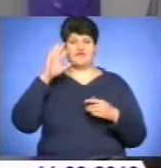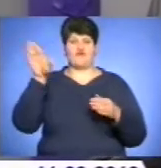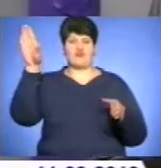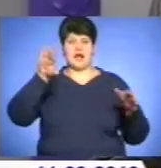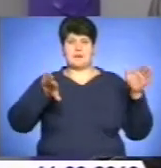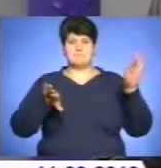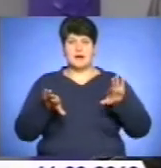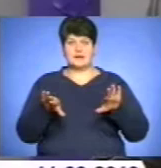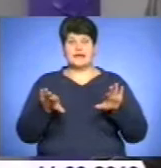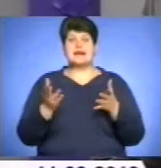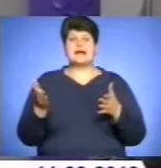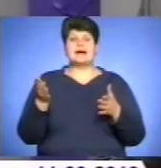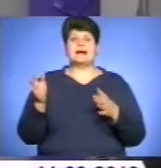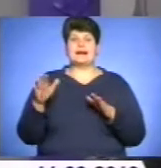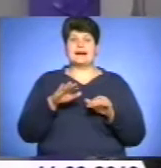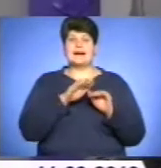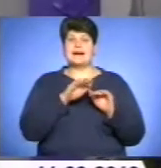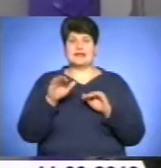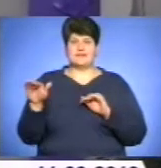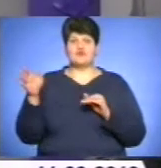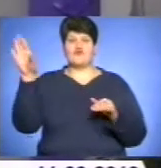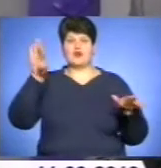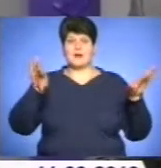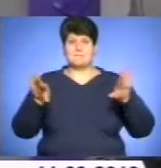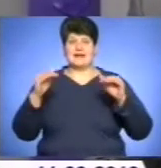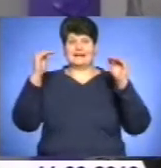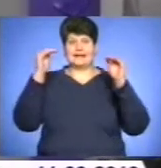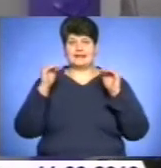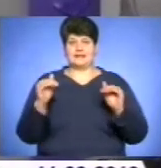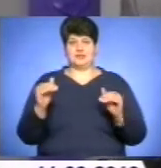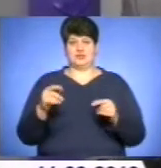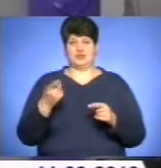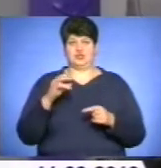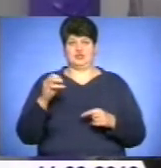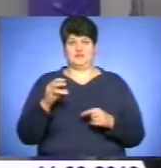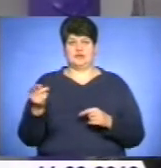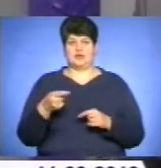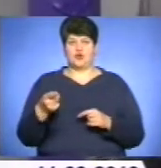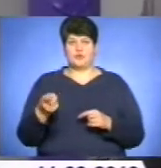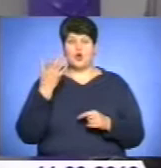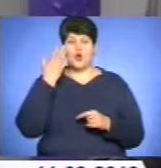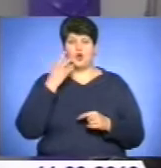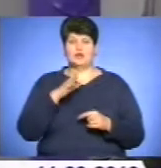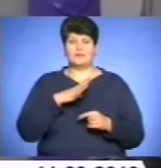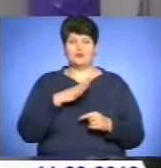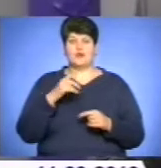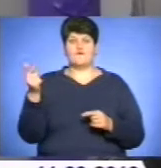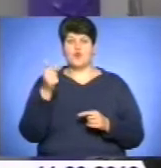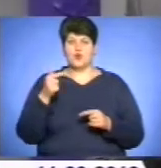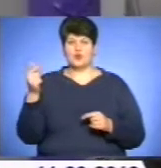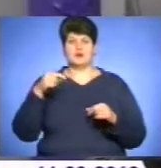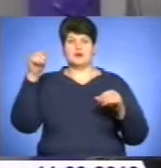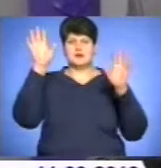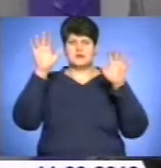Рівень снігового покриву в Карпатах нижчий, ніж рівень на Тернопільщині. Коли в нас були в грудні снігові замети, і сніг